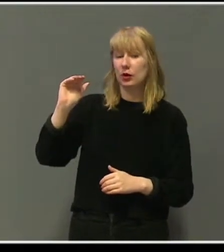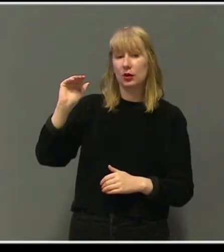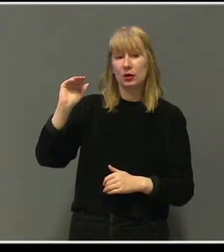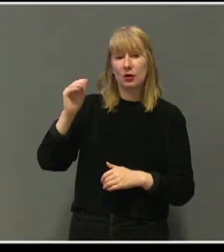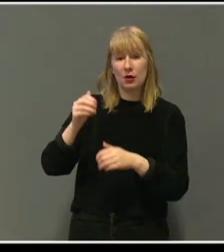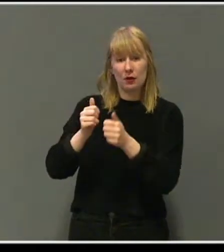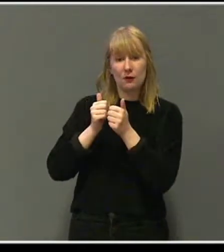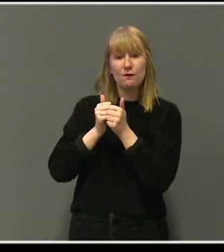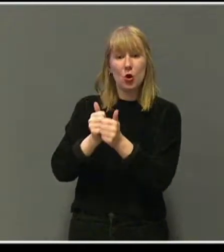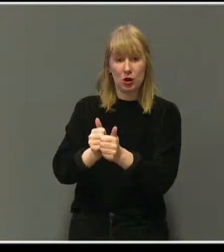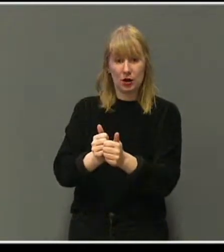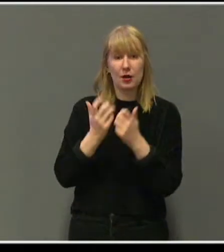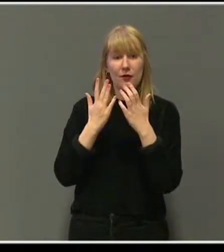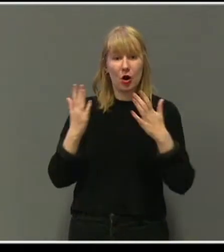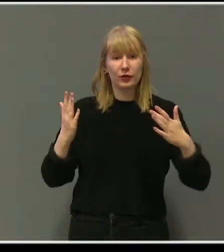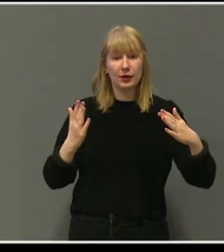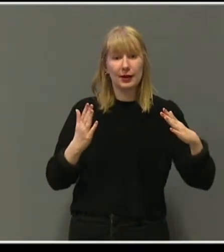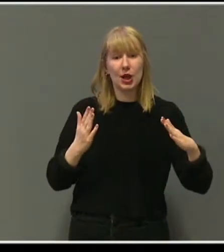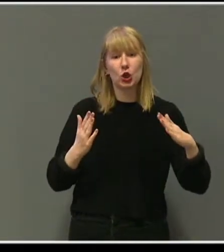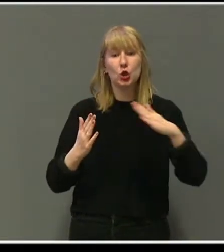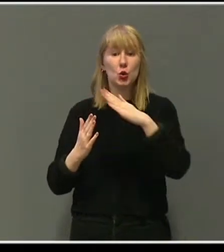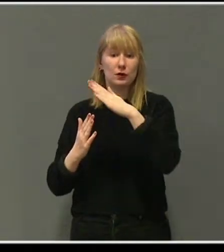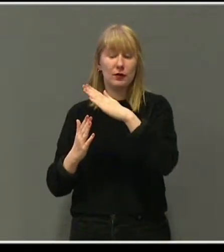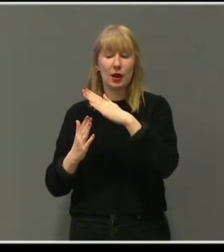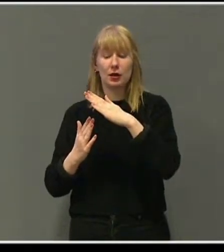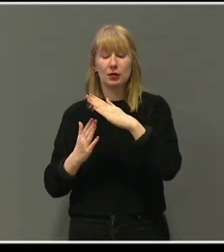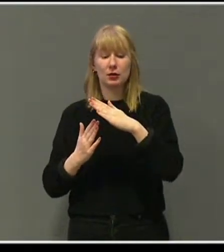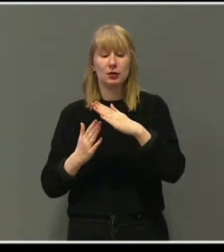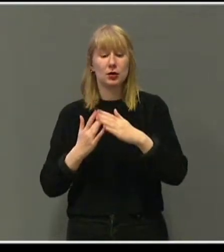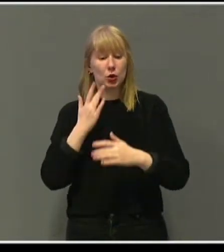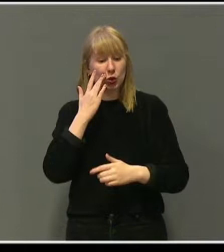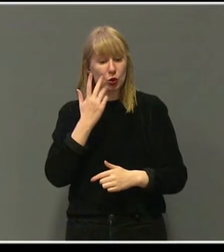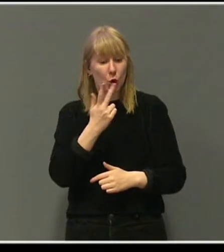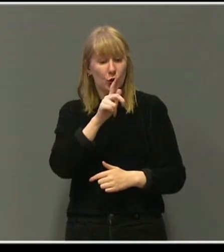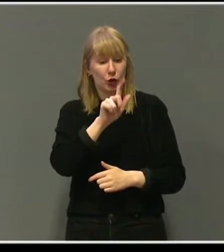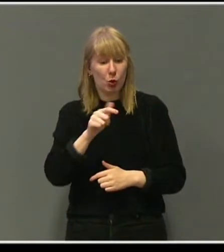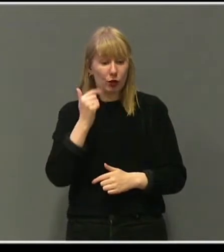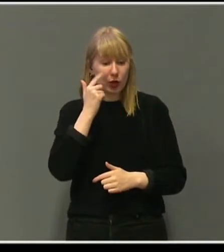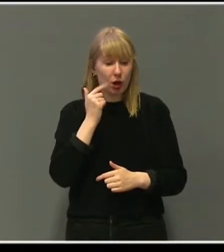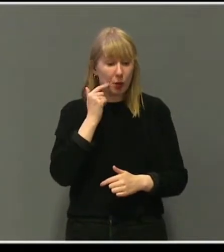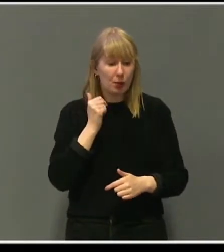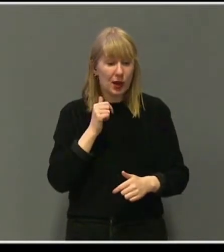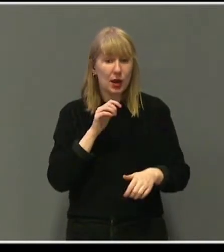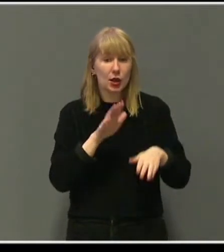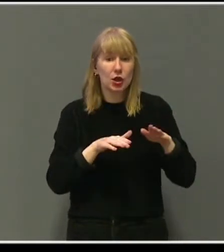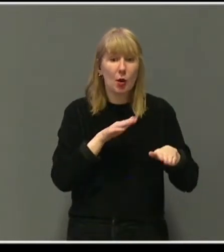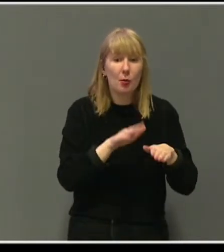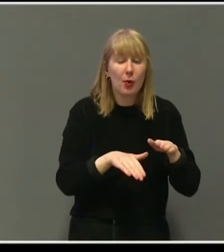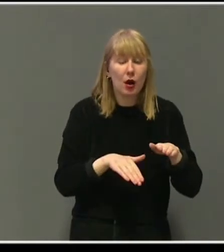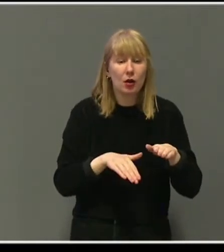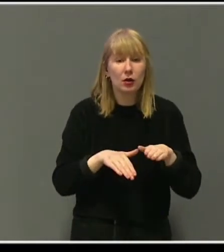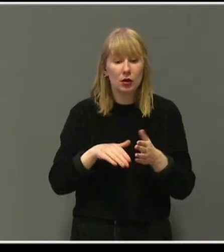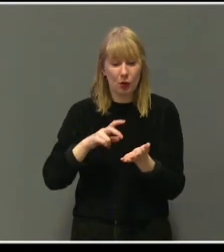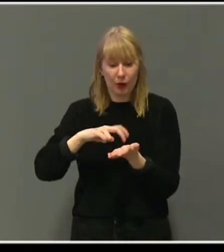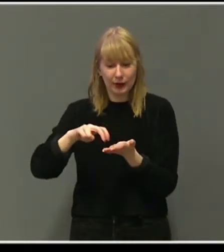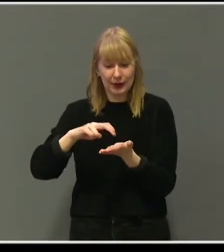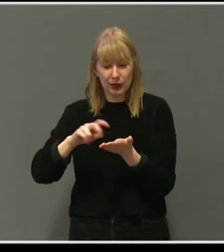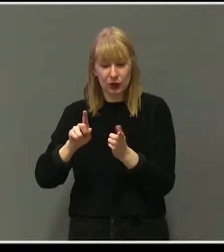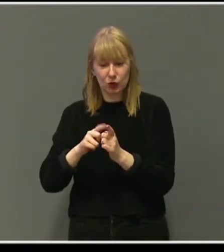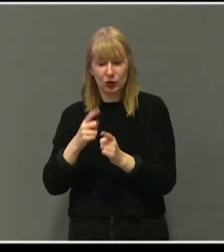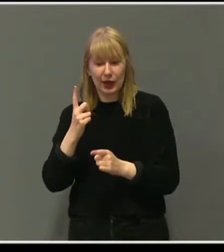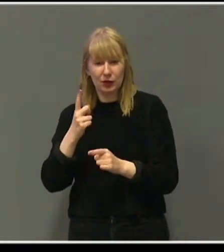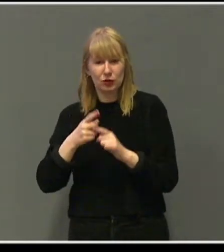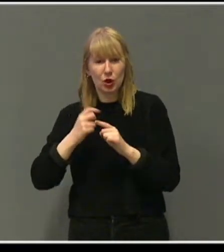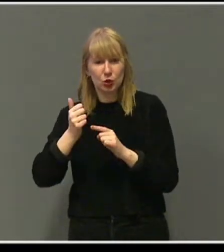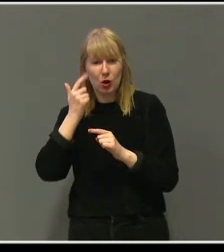henhold til kurven. Han krabbet han var åtte måneder, og han gikk da han var året. Men han var ustødig og